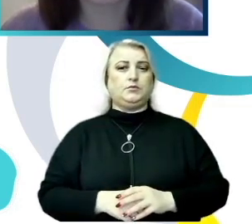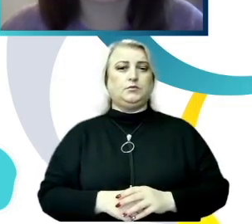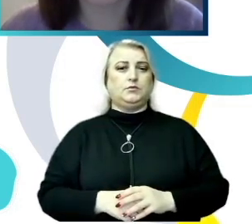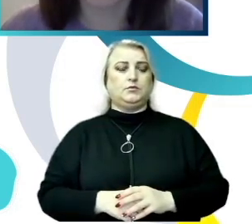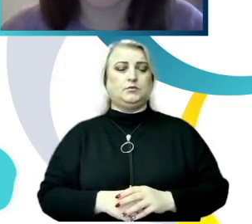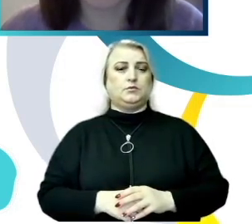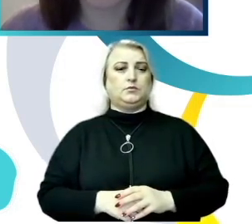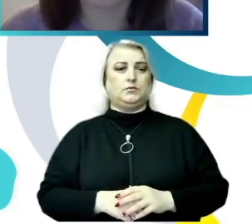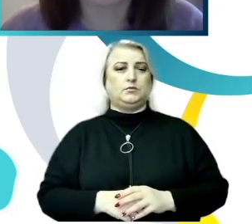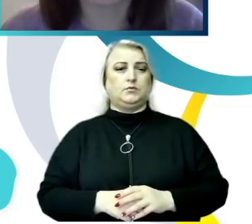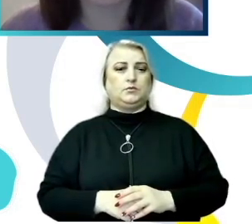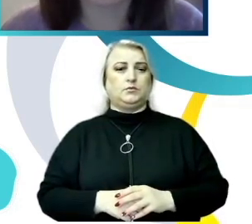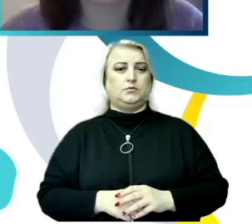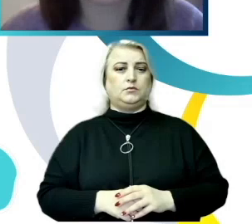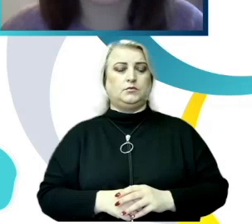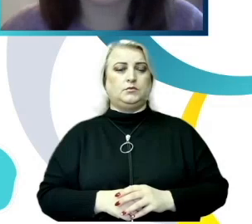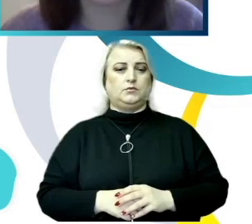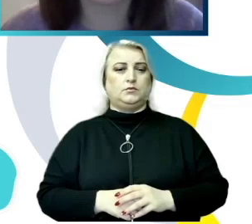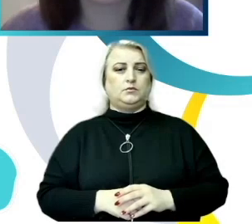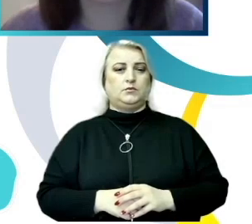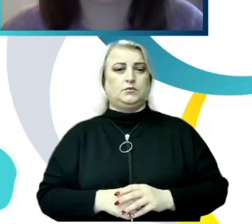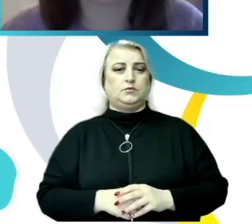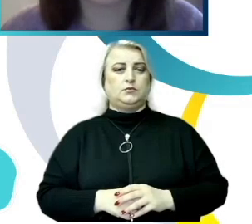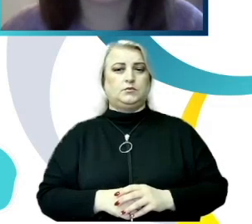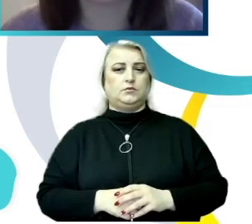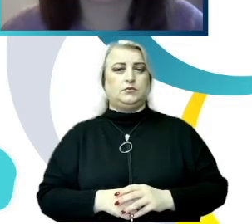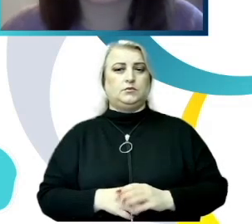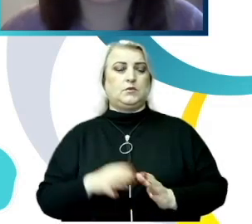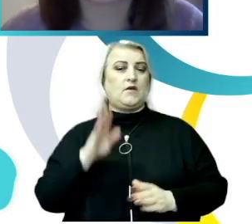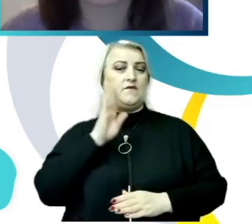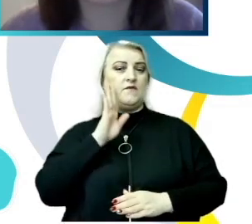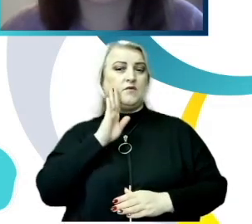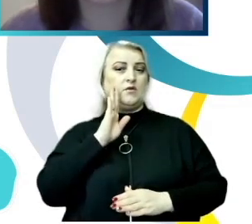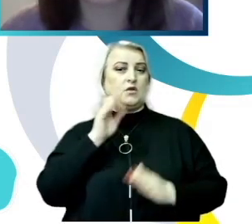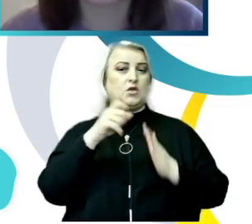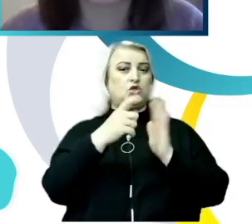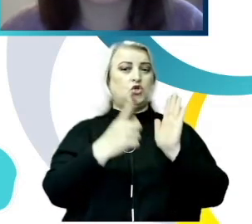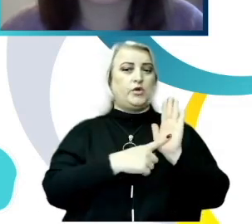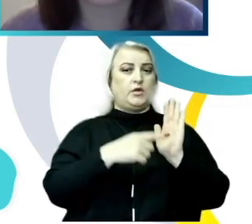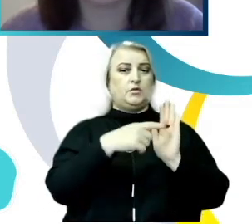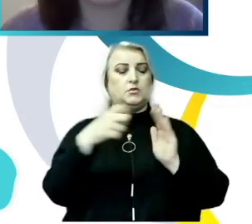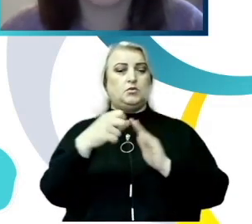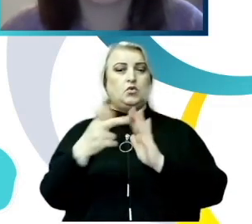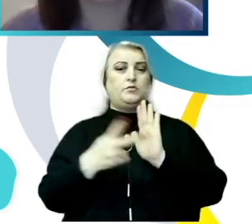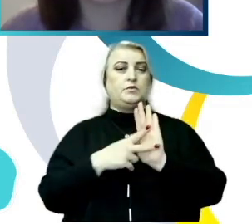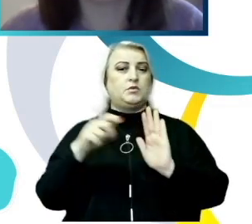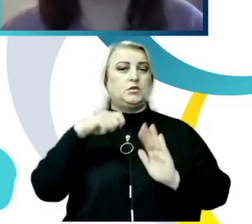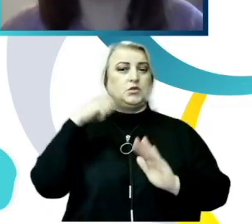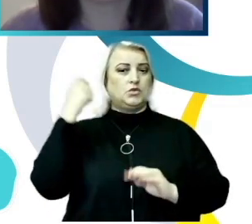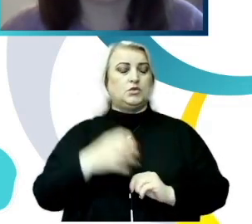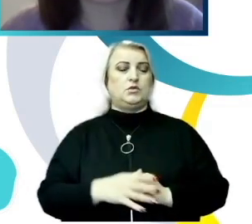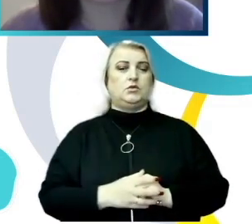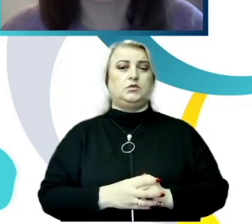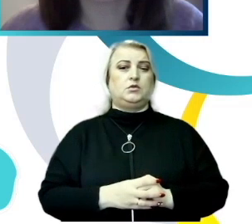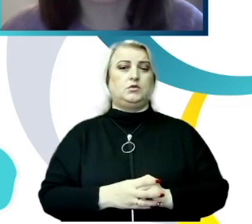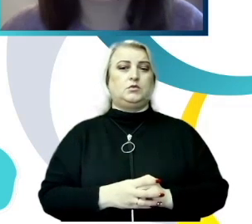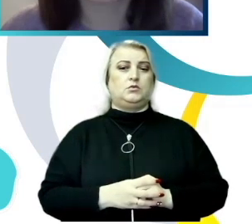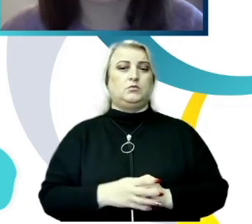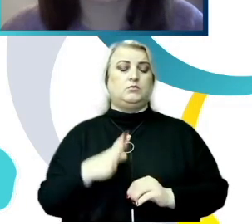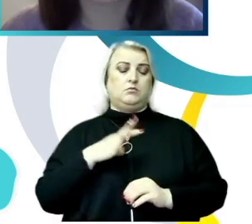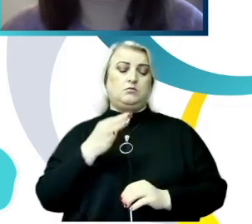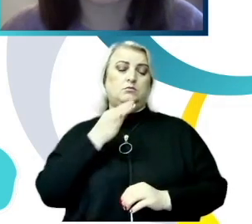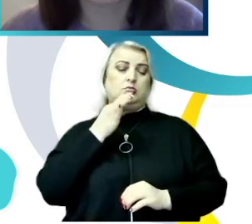se observă sau ceea ce a atras atenția este că fetele de vârstă de 16-18 ani au menționat o